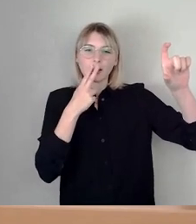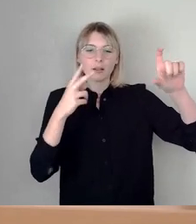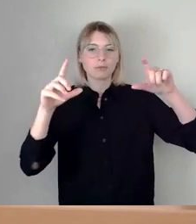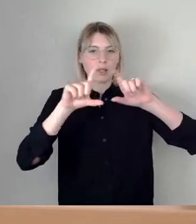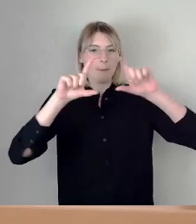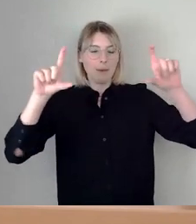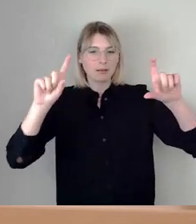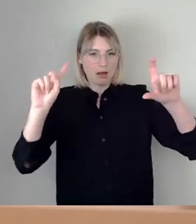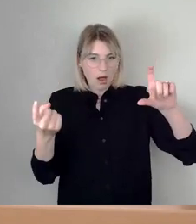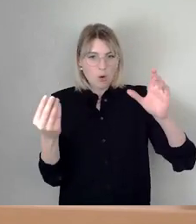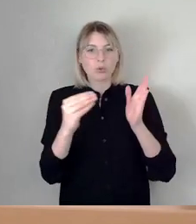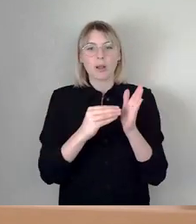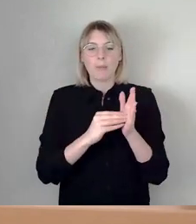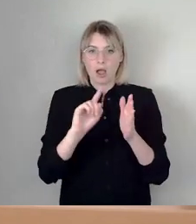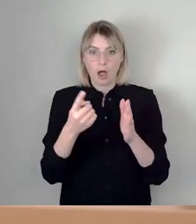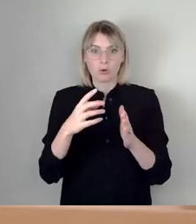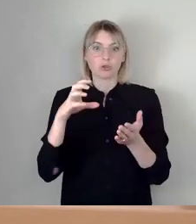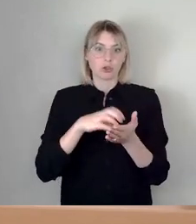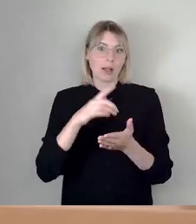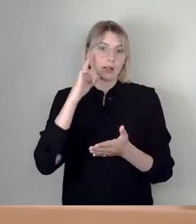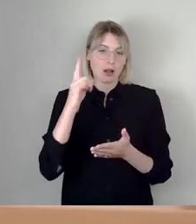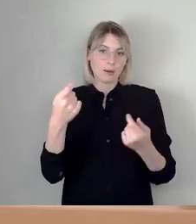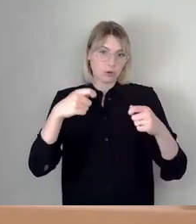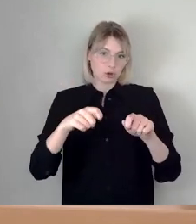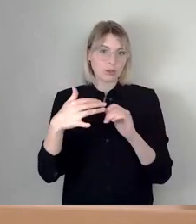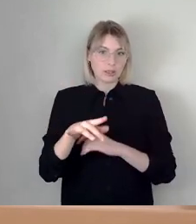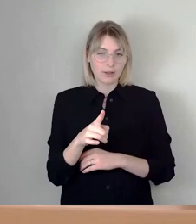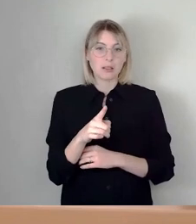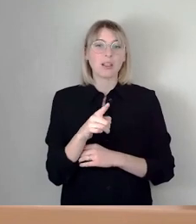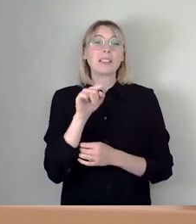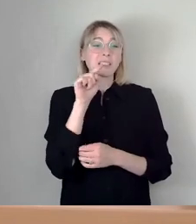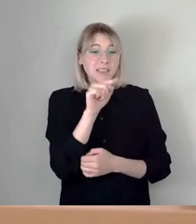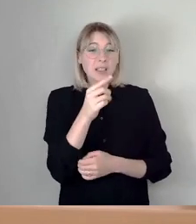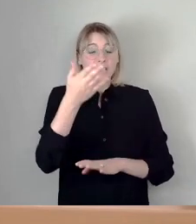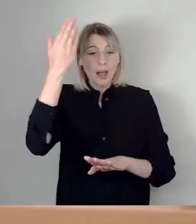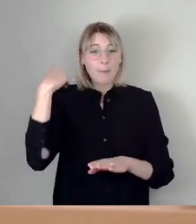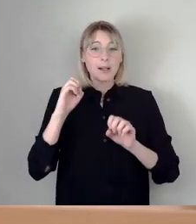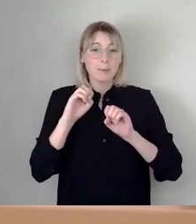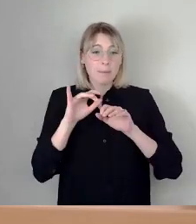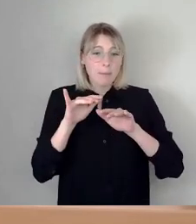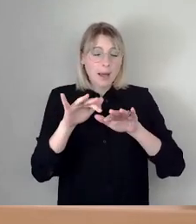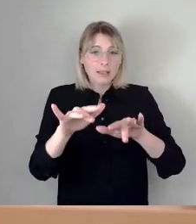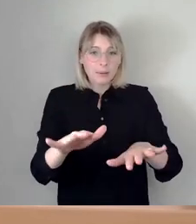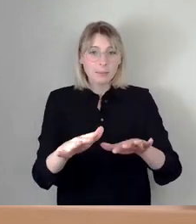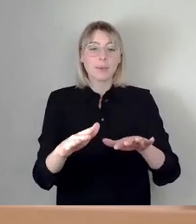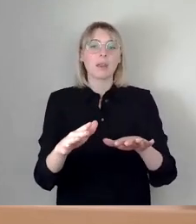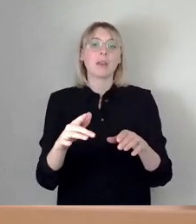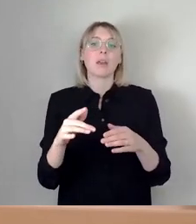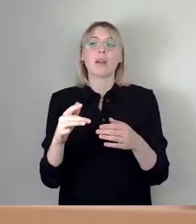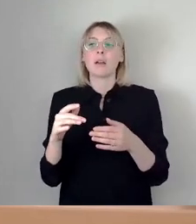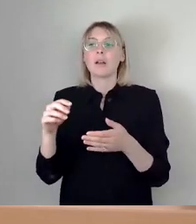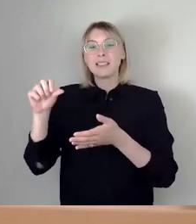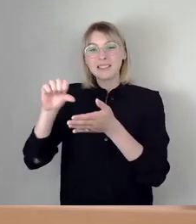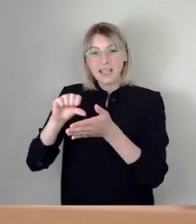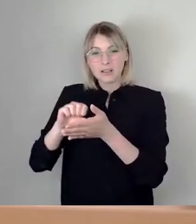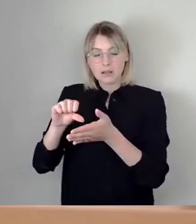einem Beschluss des Stadtrates. Da es während der Pandemie keine zentralen Elbwiesenreinigungen gab, haben